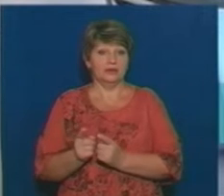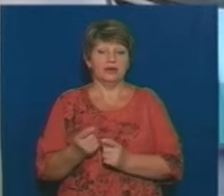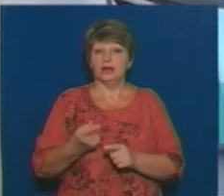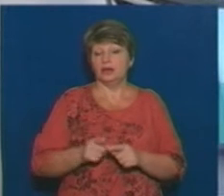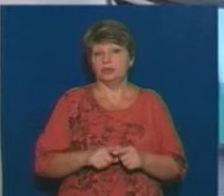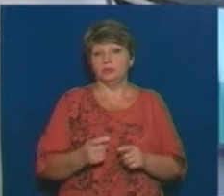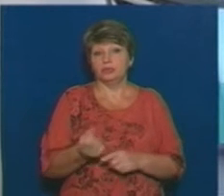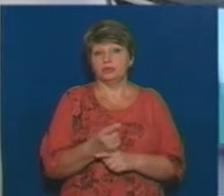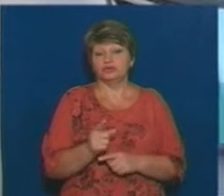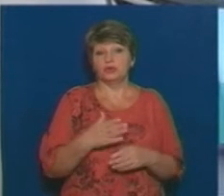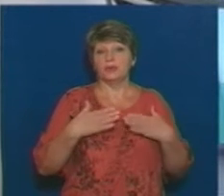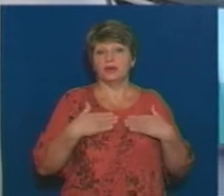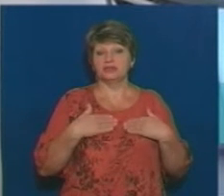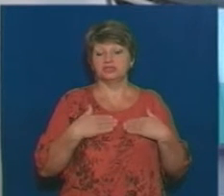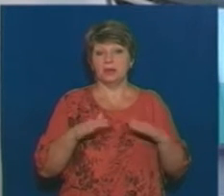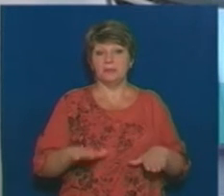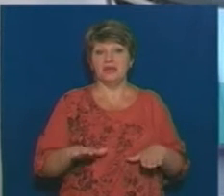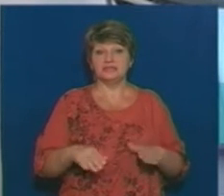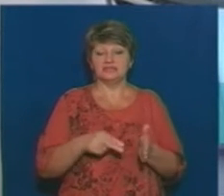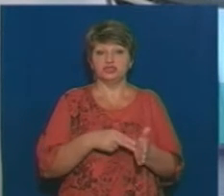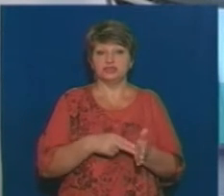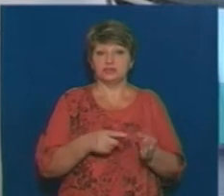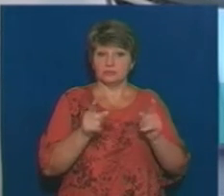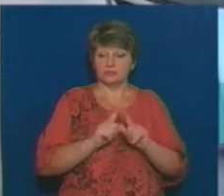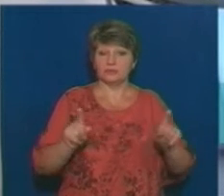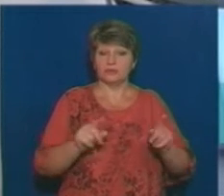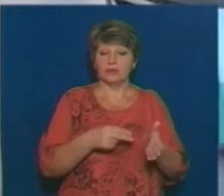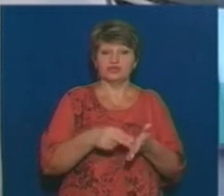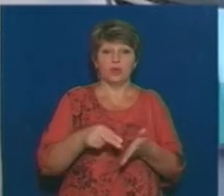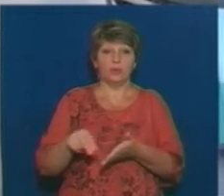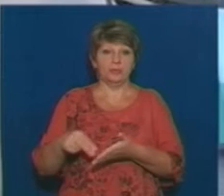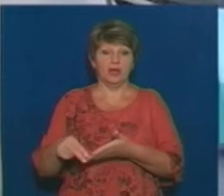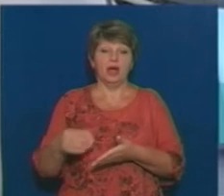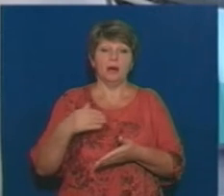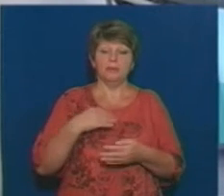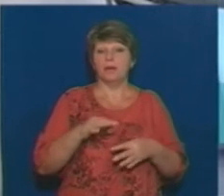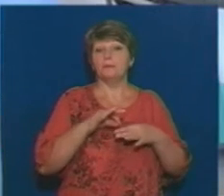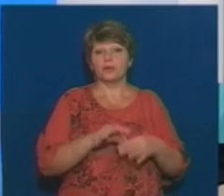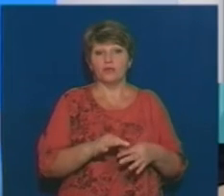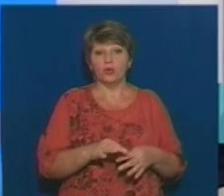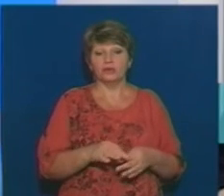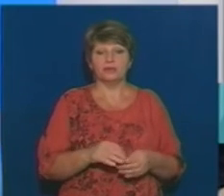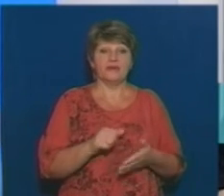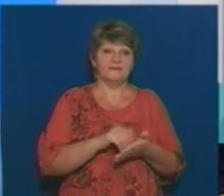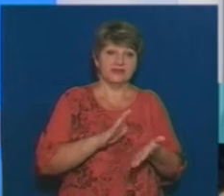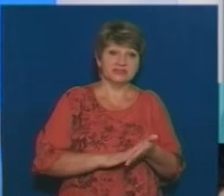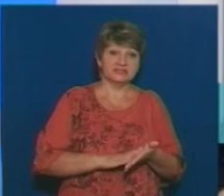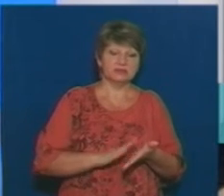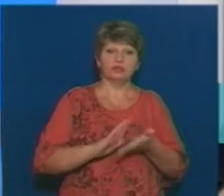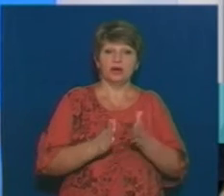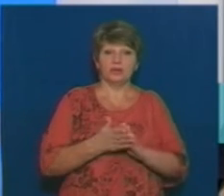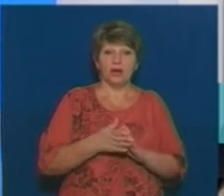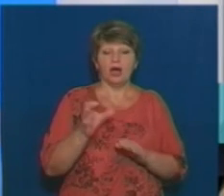наші, виходить, місцеві черкаські особливості здійснення закупівель, тому що ми ніби проводимо процедури, ніби фіксуємо це в договорі, а